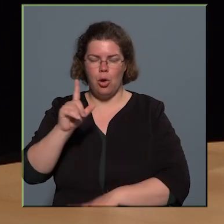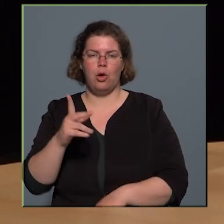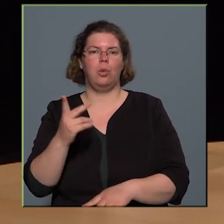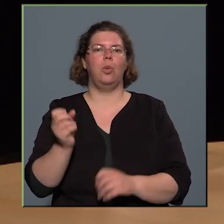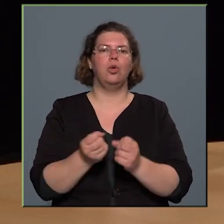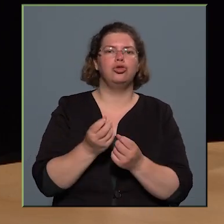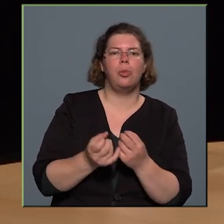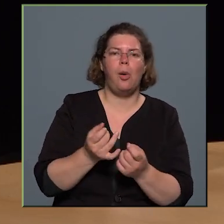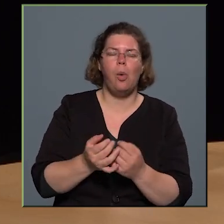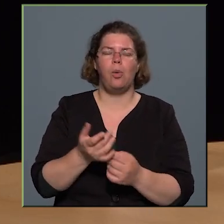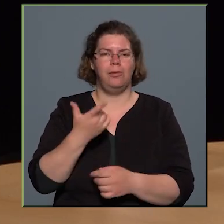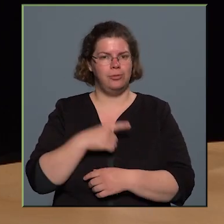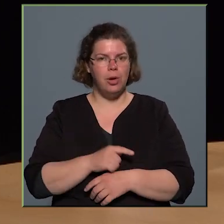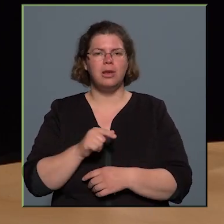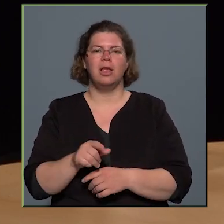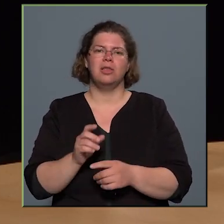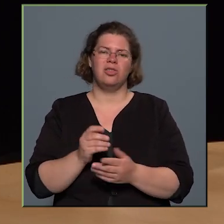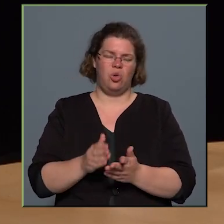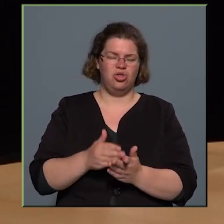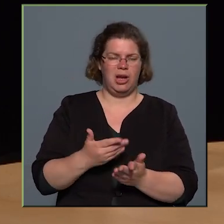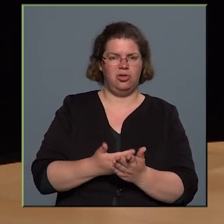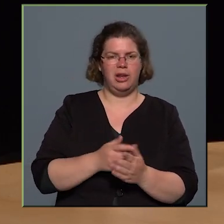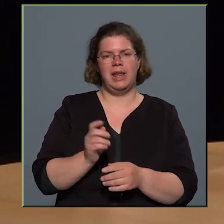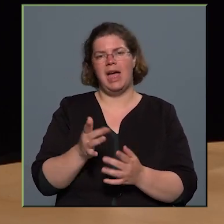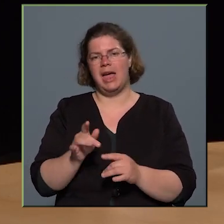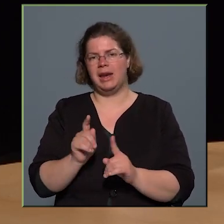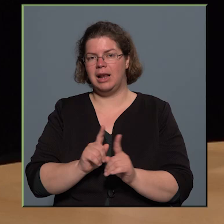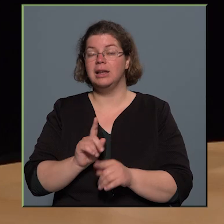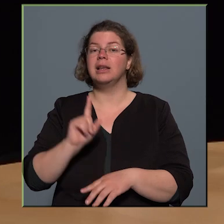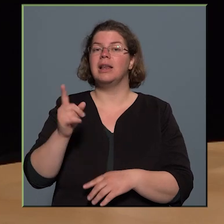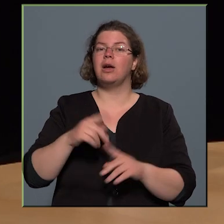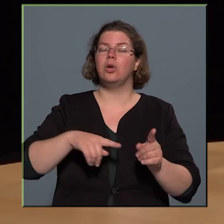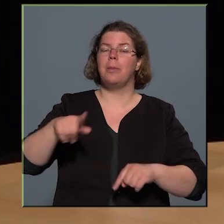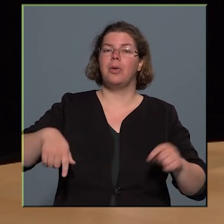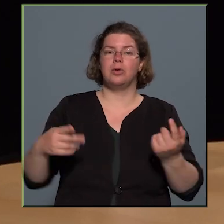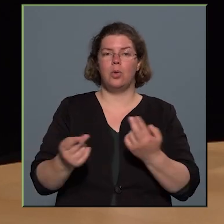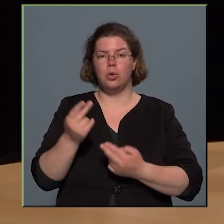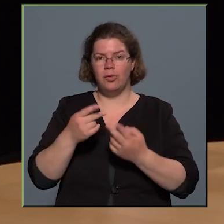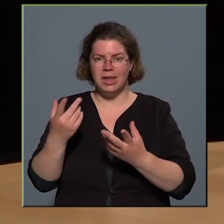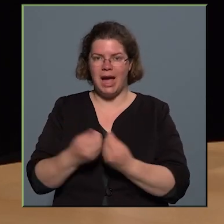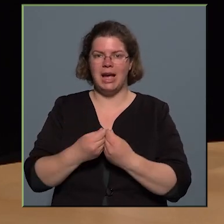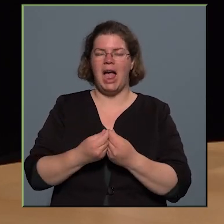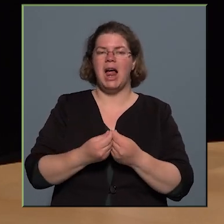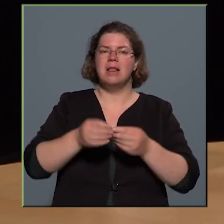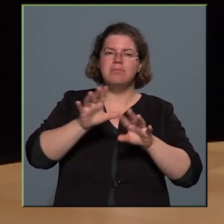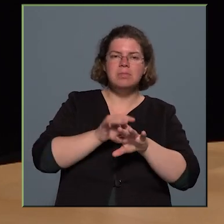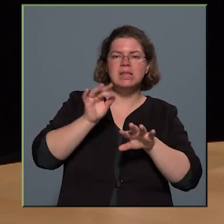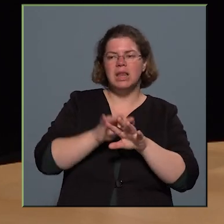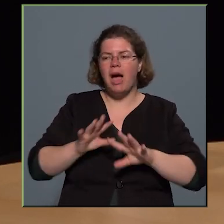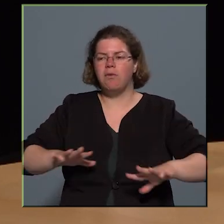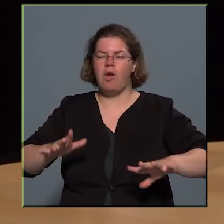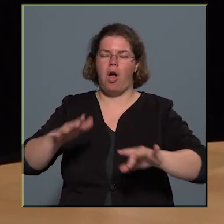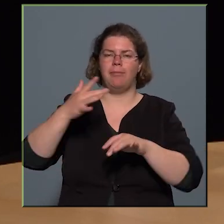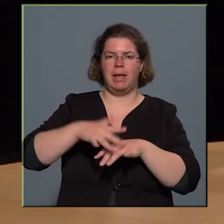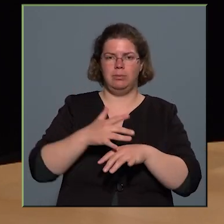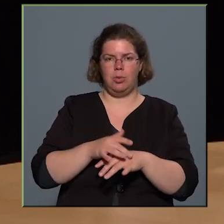nyilván ezt nagyon költséges lenne helyreállítani, de mondjuk különböző növényekkel, jellegzetes mintákkal megpróbálják ezt, a különböző